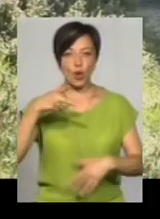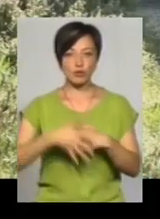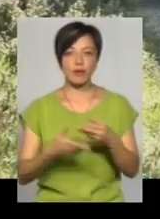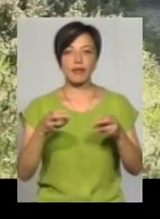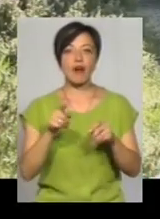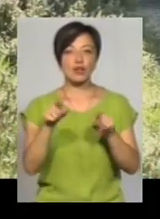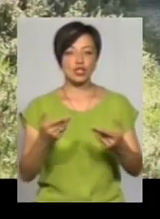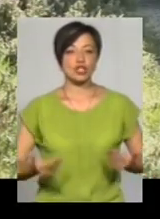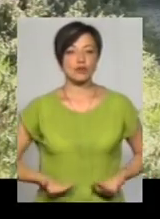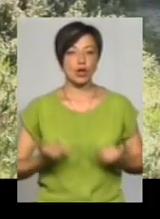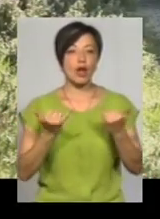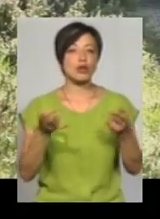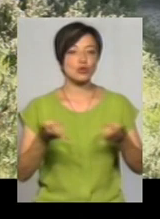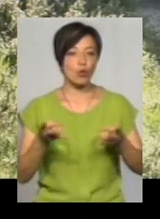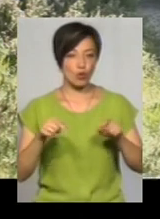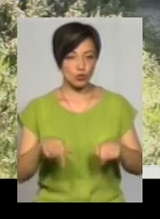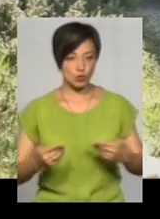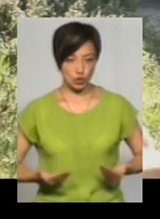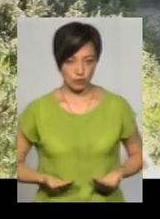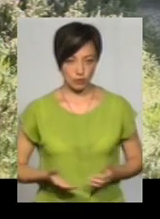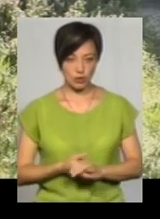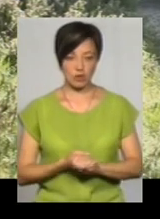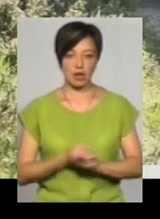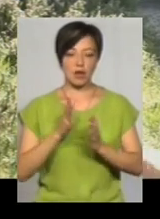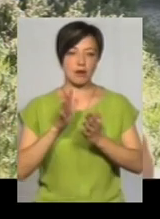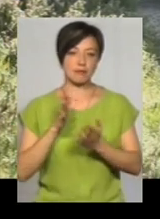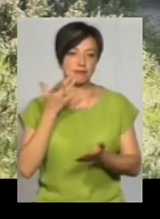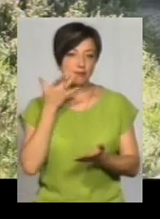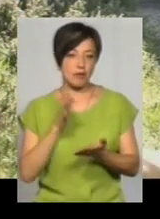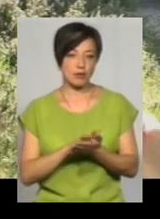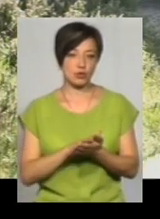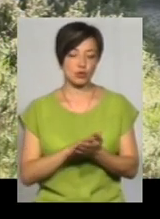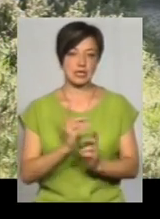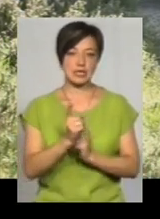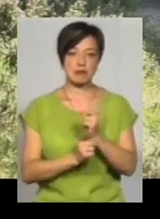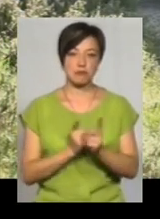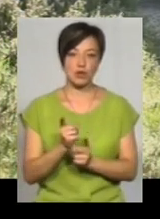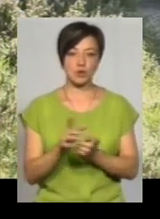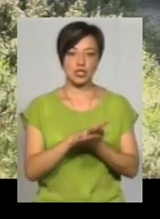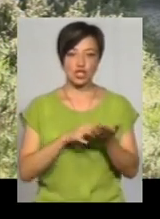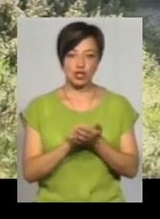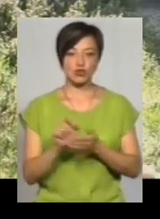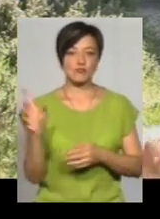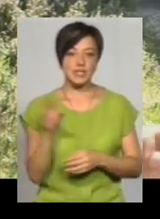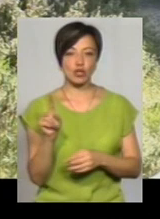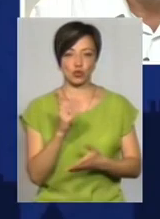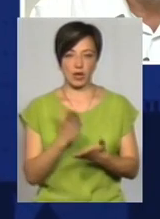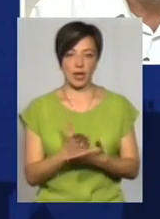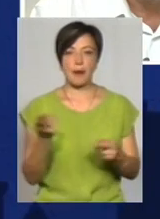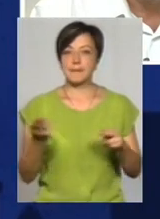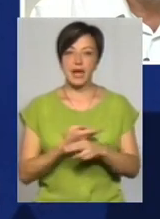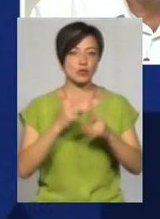де вони живуть і для чого вони тут живуть. Поплюжать, змінюють, знищують все, що є. Без